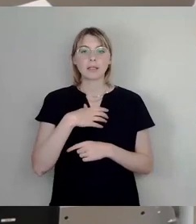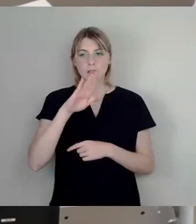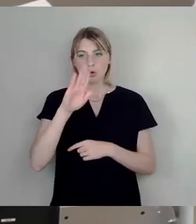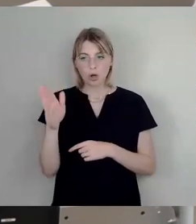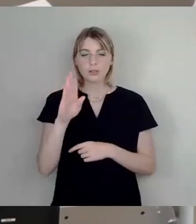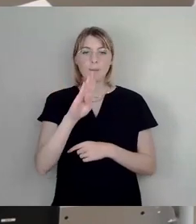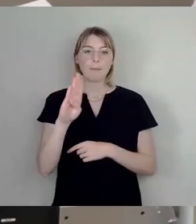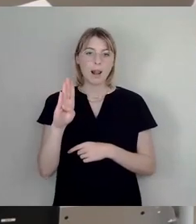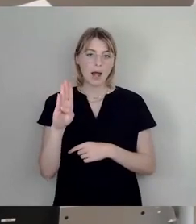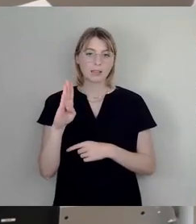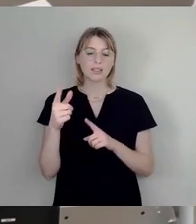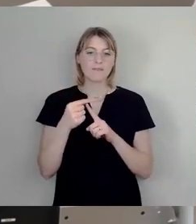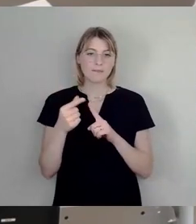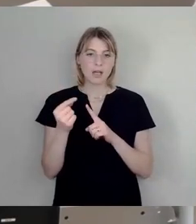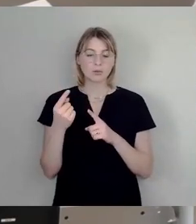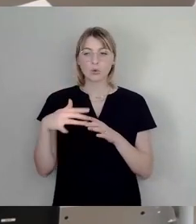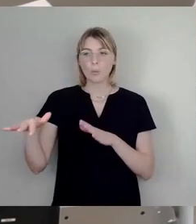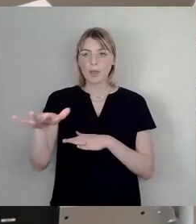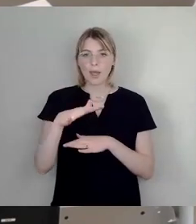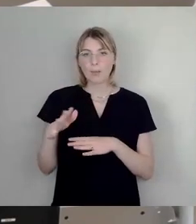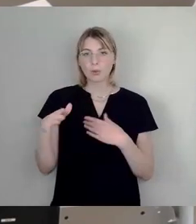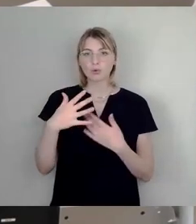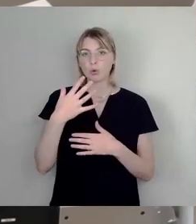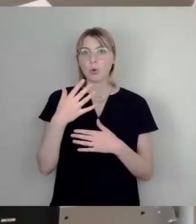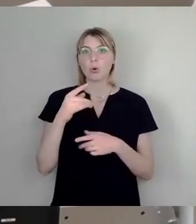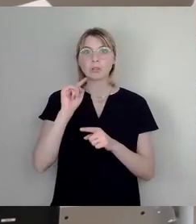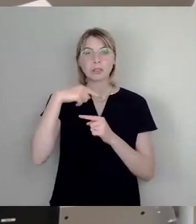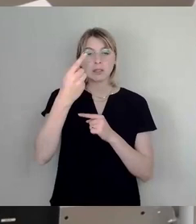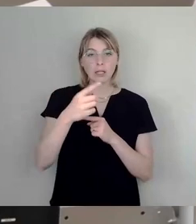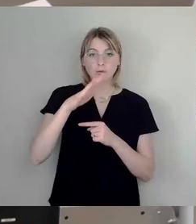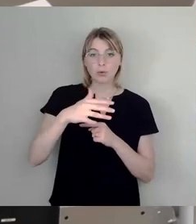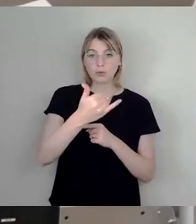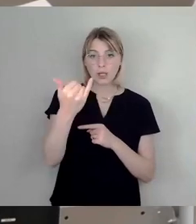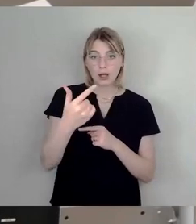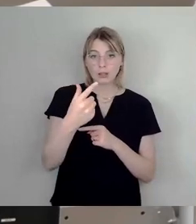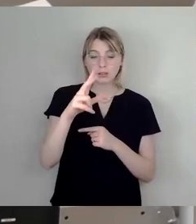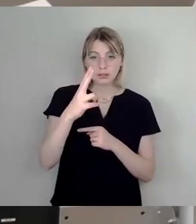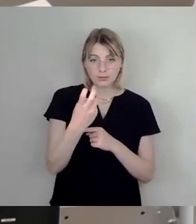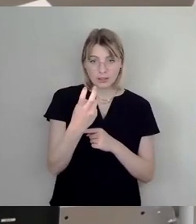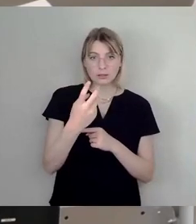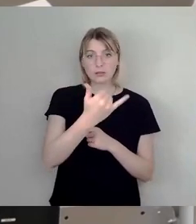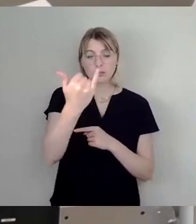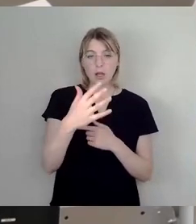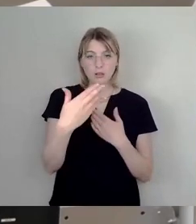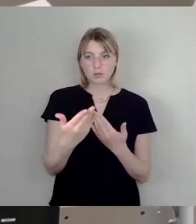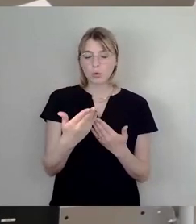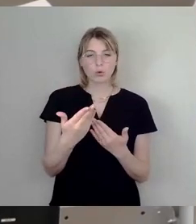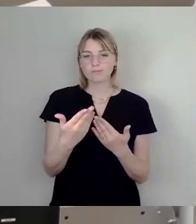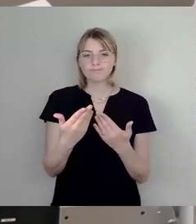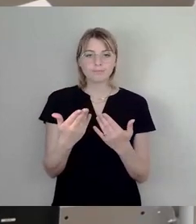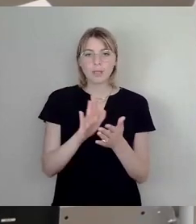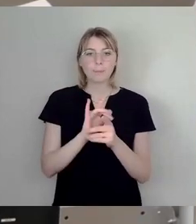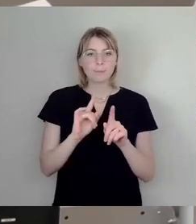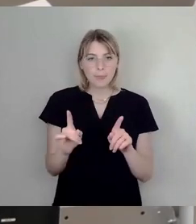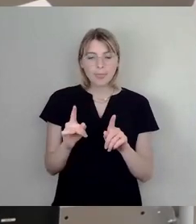nicht in den nächsten 15 bis 20 Jahren kommen sollte. Aber unsere Altförderin haben uns das vorgemacht, auch für langfristige Stadtplanungsprojekte,